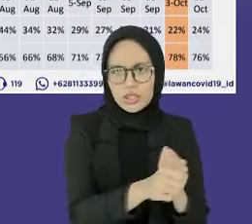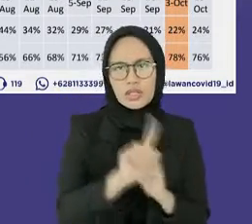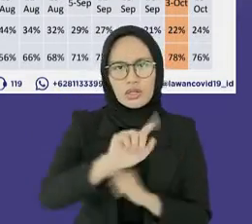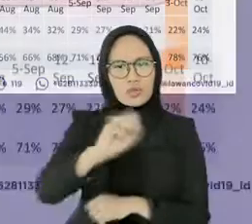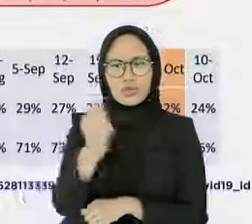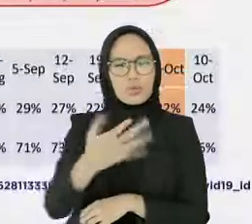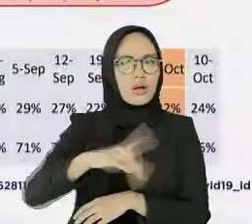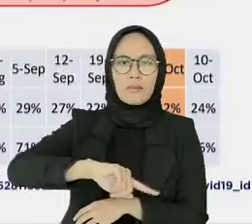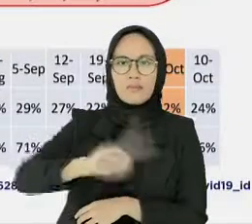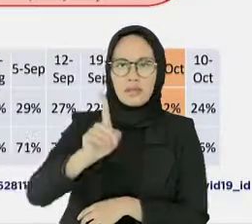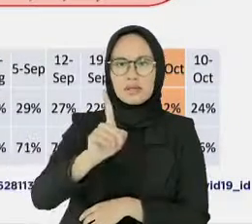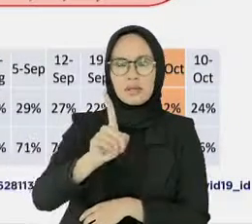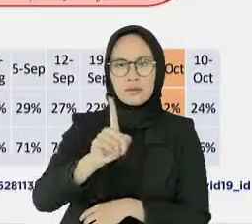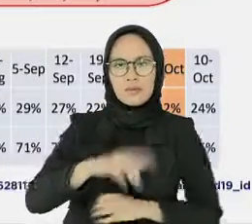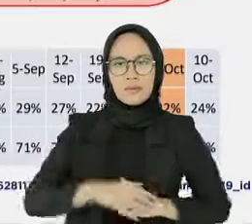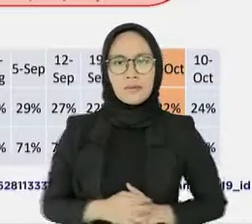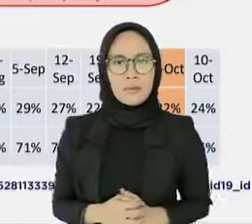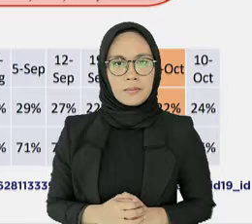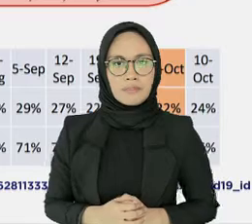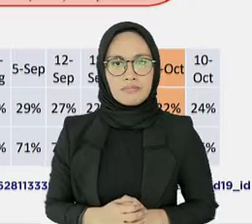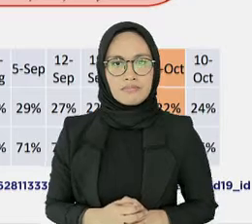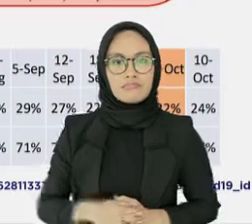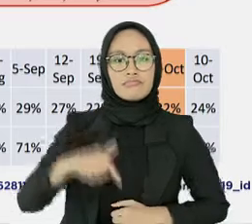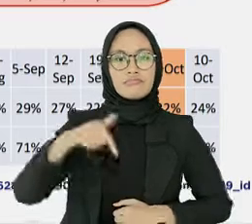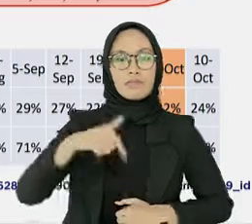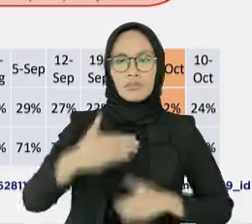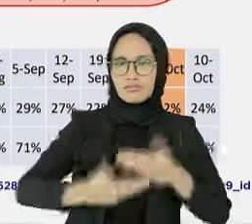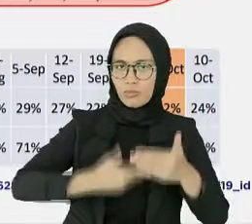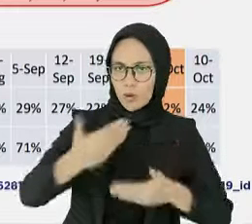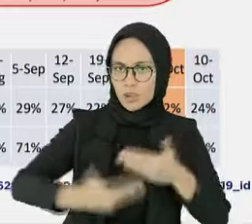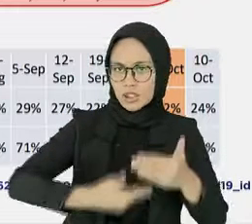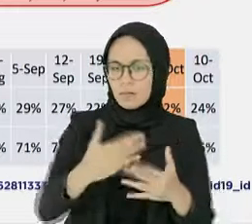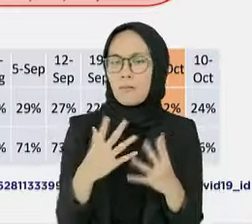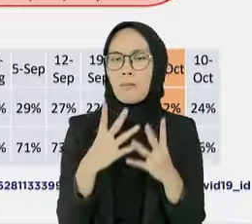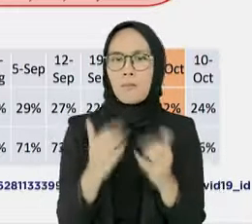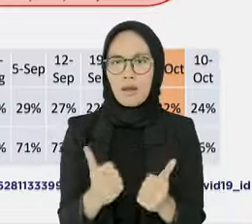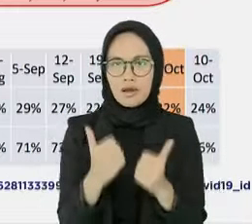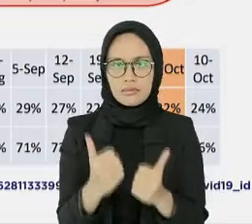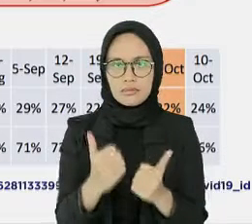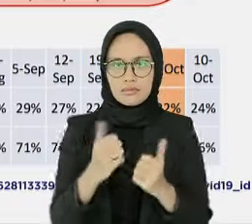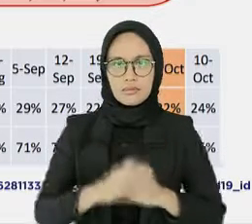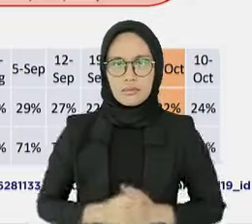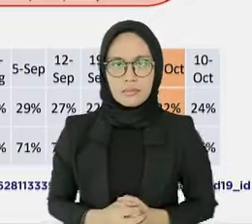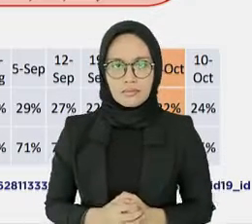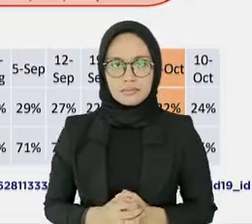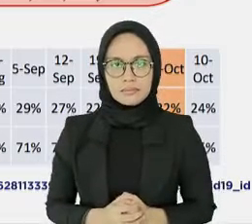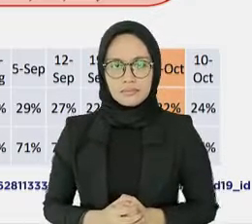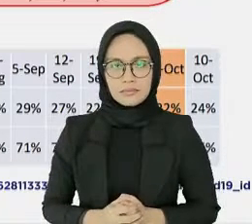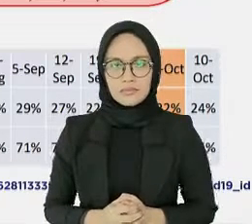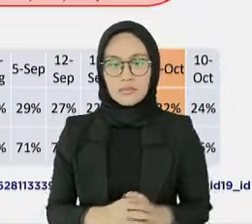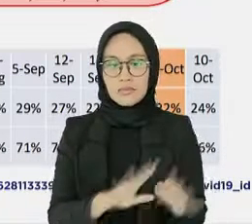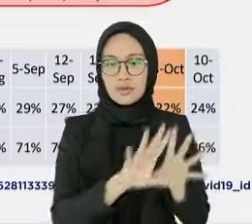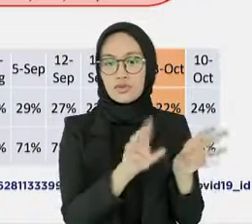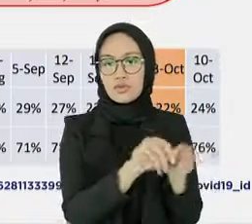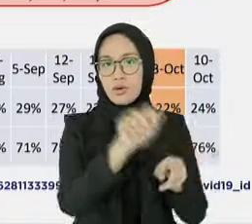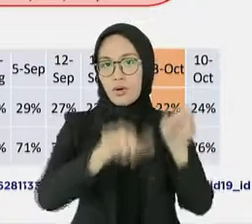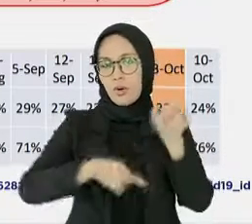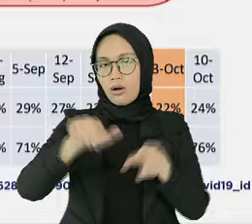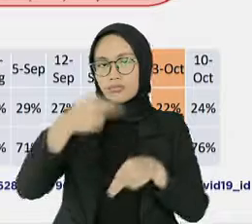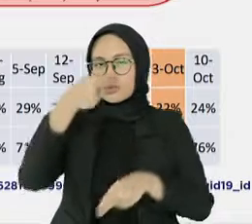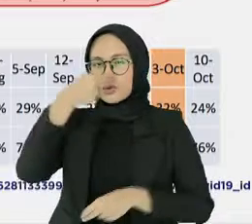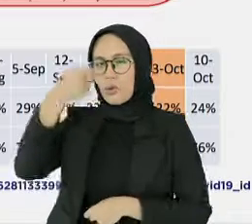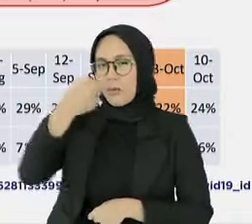1 juta per minggu. Tentunya ini adalah perkembangan yang sangat baik. Dengan tingginya jumlah orang yang